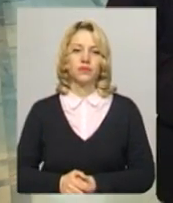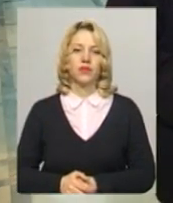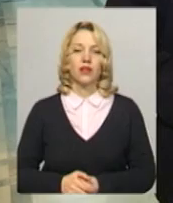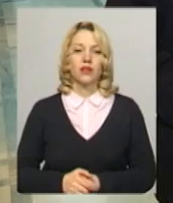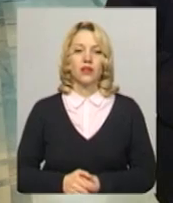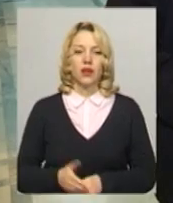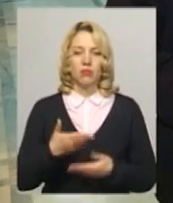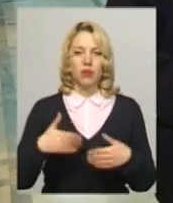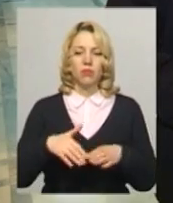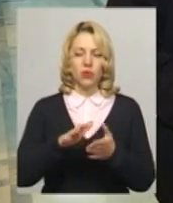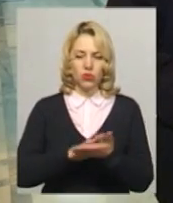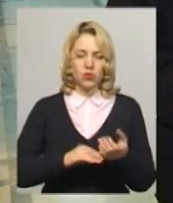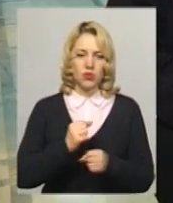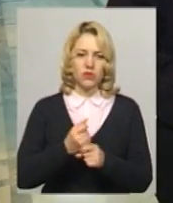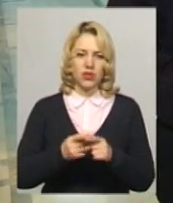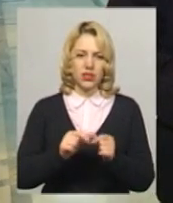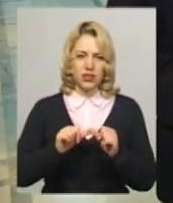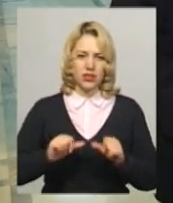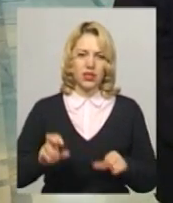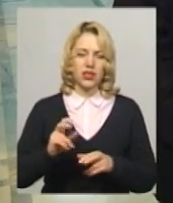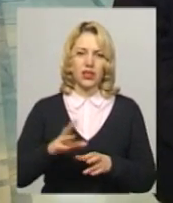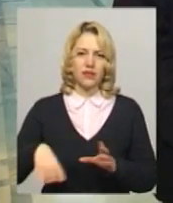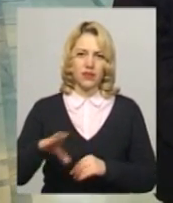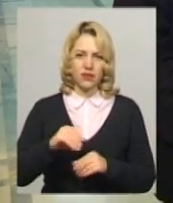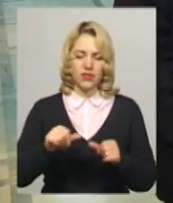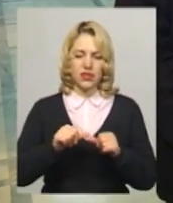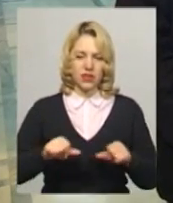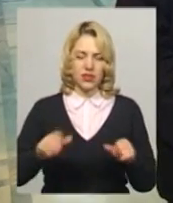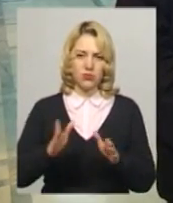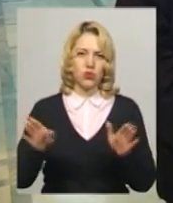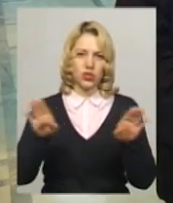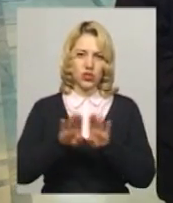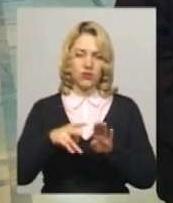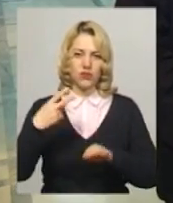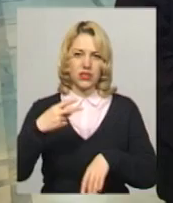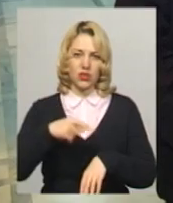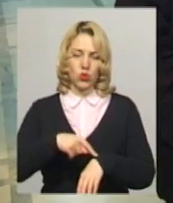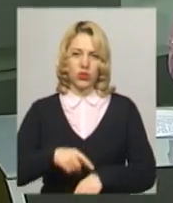Ми продовжуємо працювати на цій дільниці, яка, як і всі дільниці, зачинеться о 20-й годині.